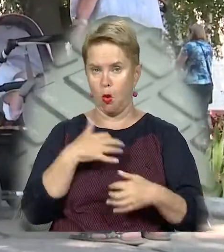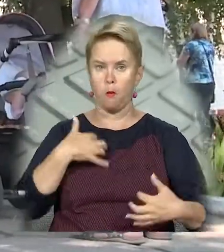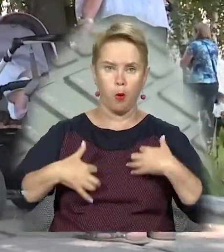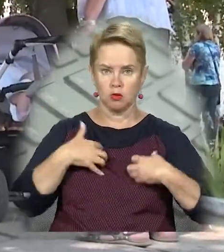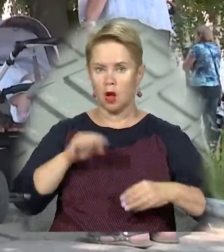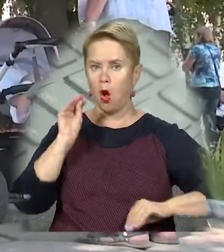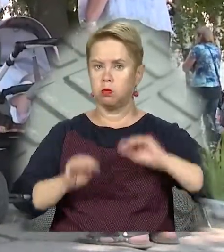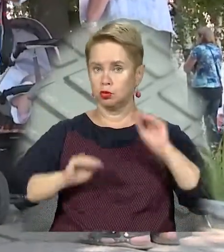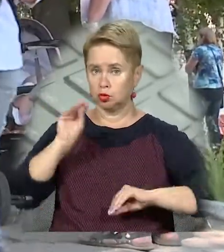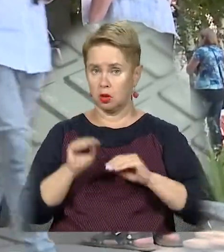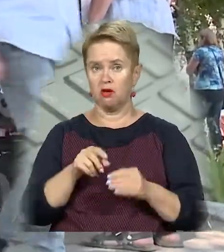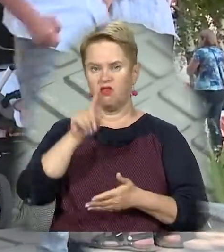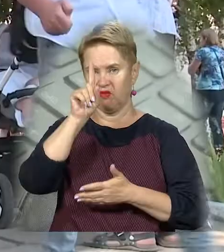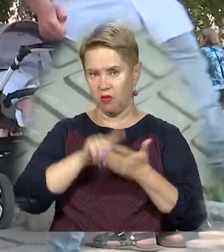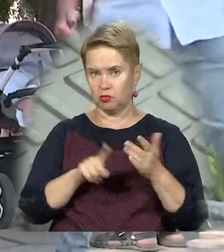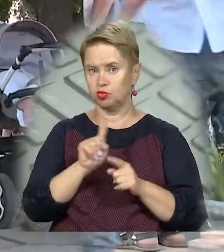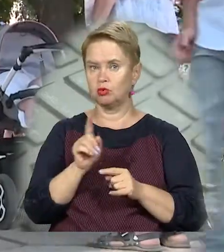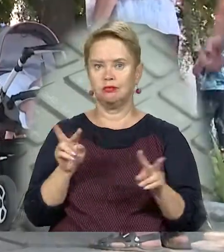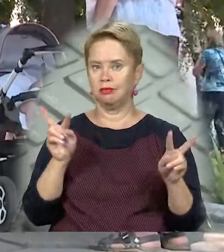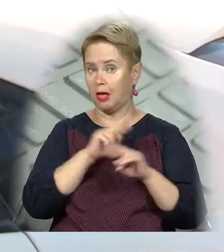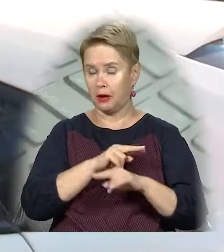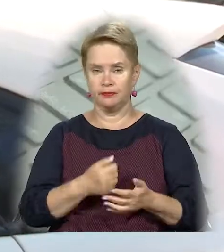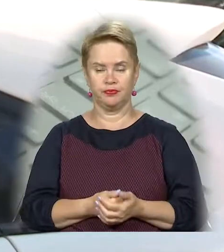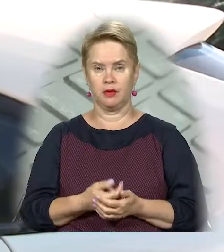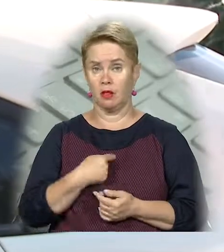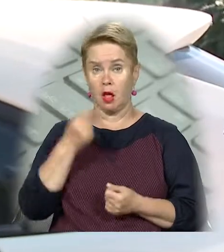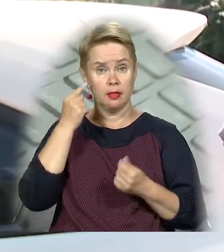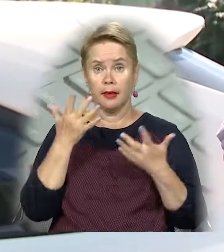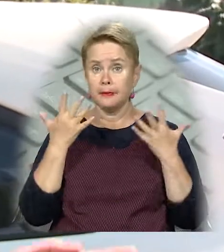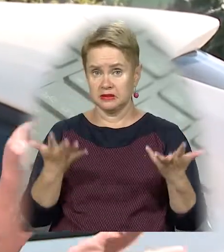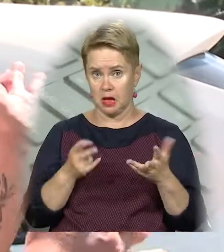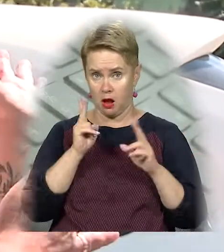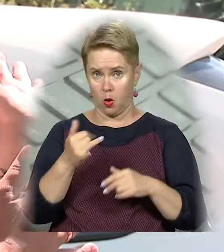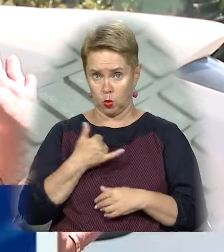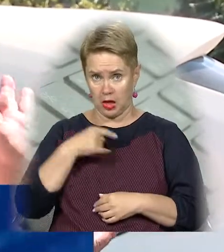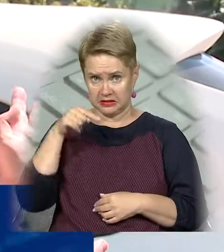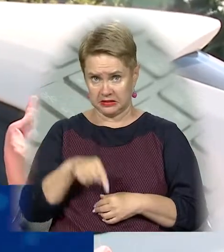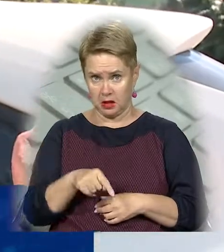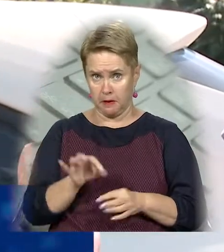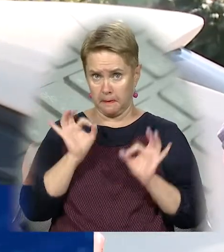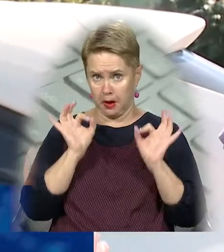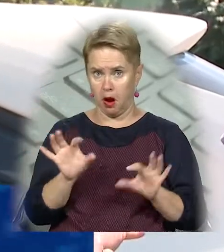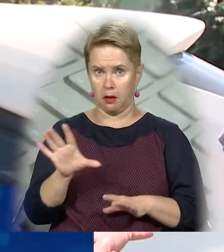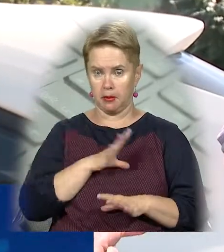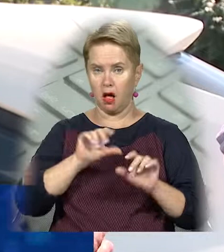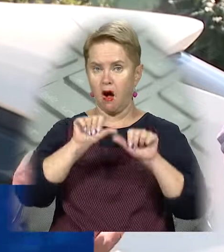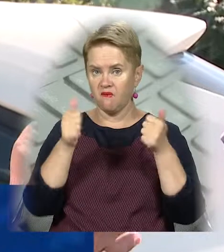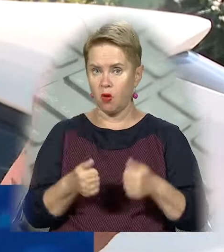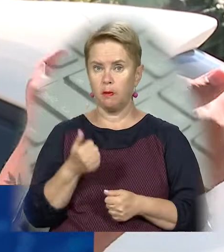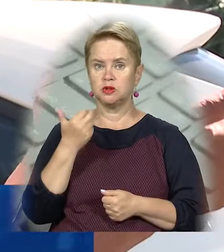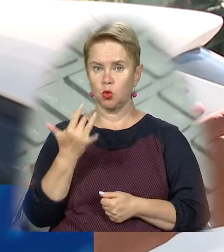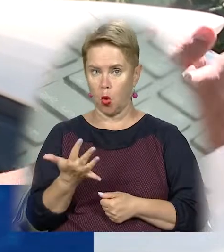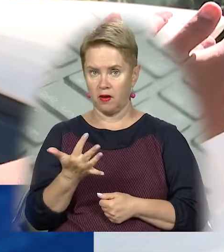поспіхом його облаштували. І певно, щось пішло не так. Я навіть не представляю, як у нас тут, тут, це правильно було би оформити.